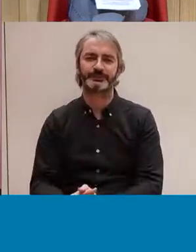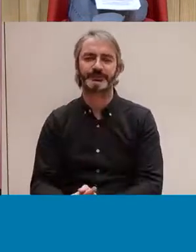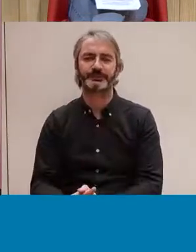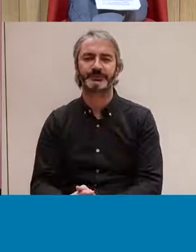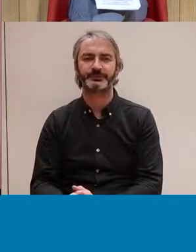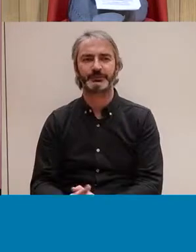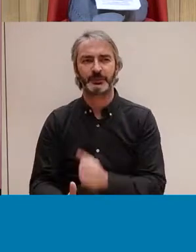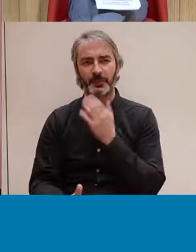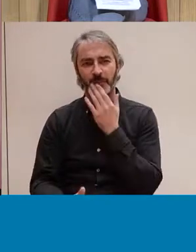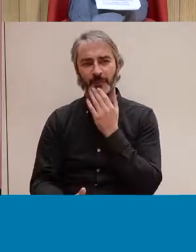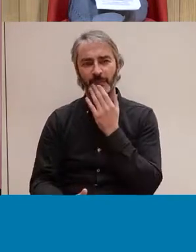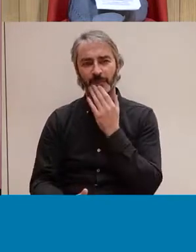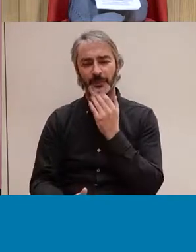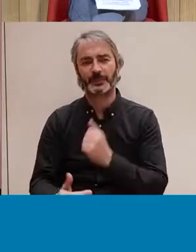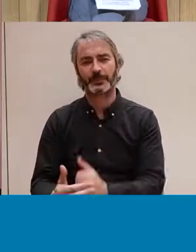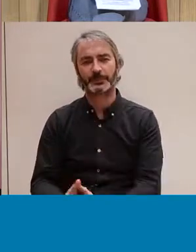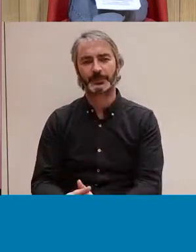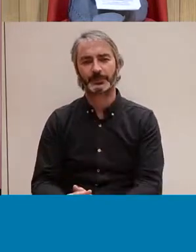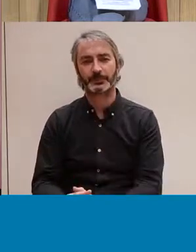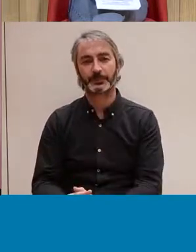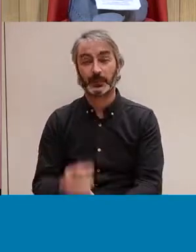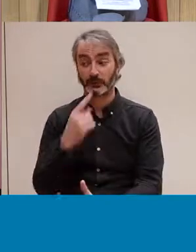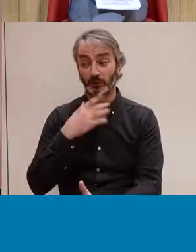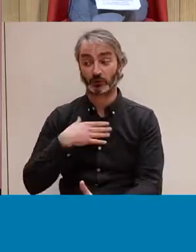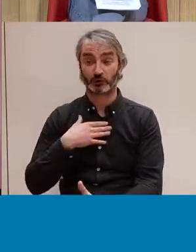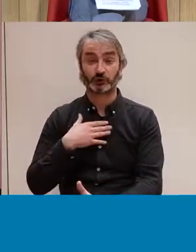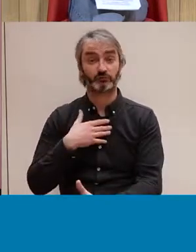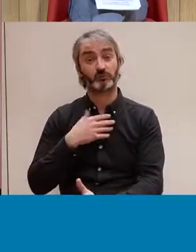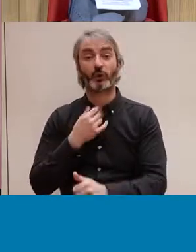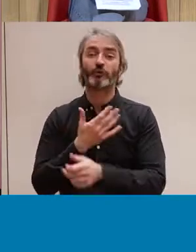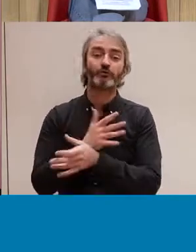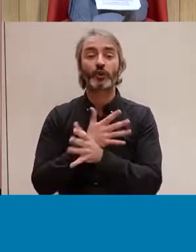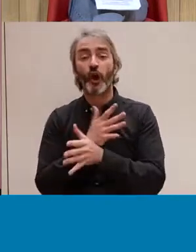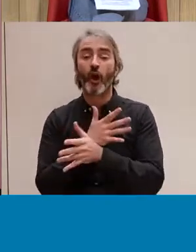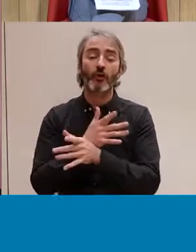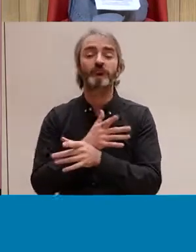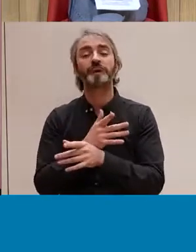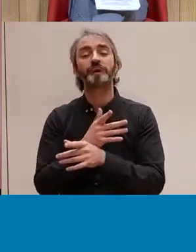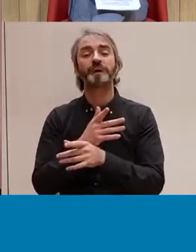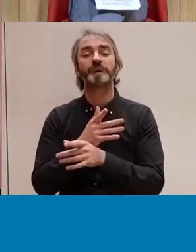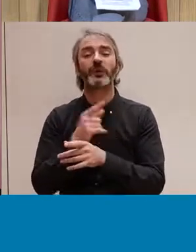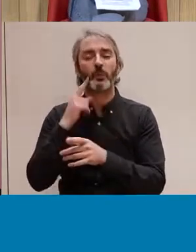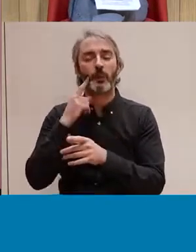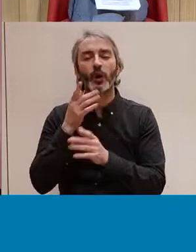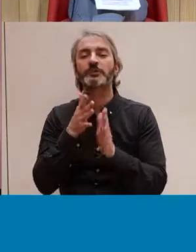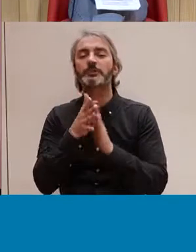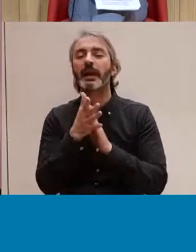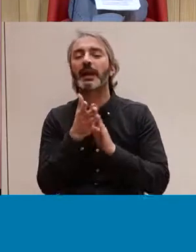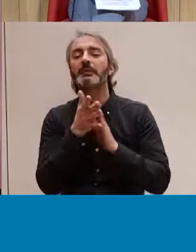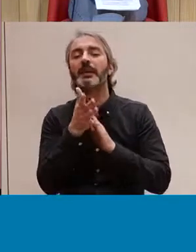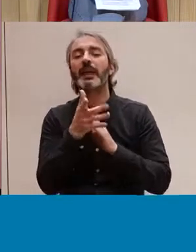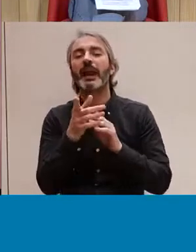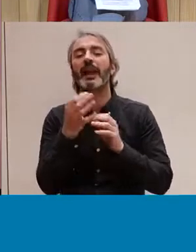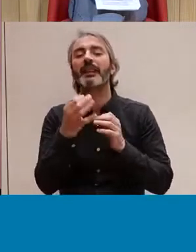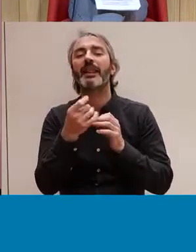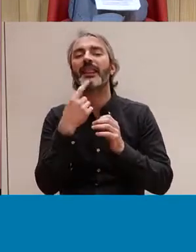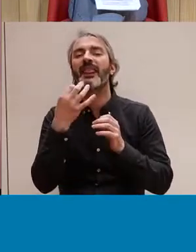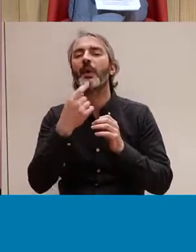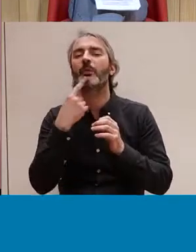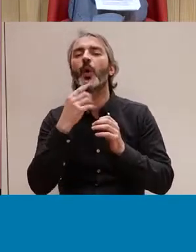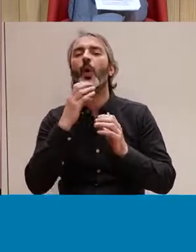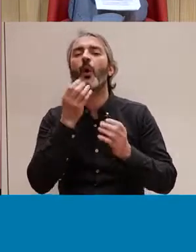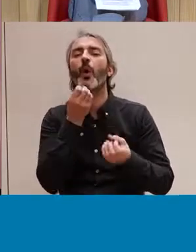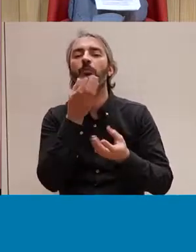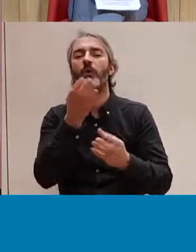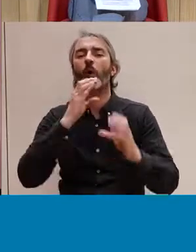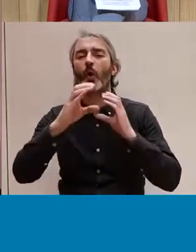fer, o nosaltres en el joc donem com unes instruccions prèvies a començar a jugar i una d'aquestes instruccions és que tu puguis comunicar a